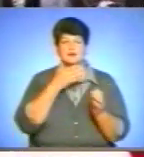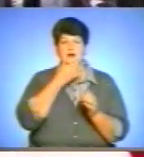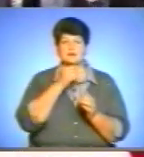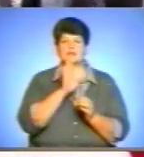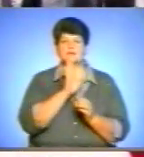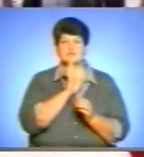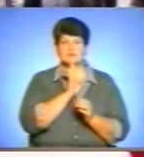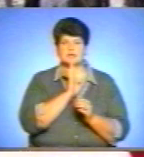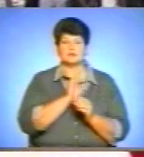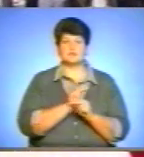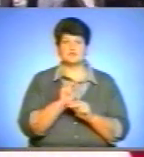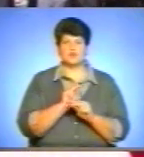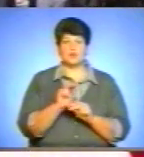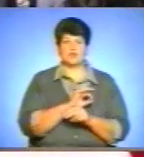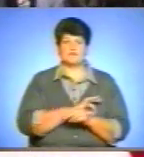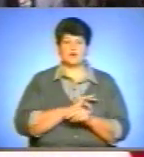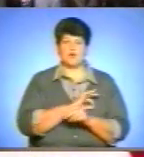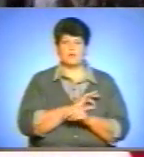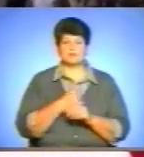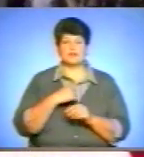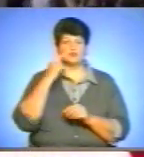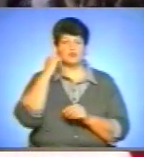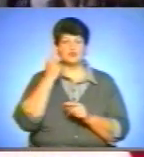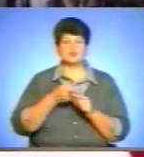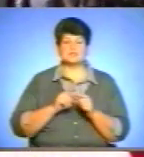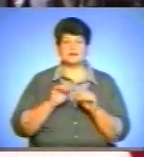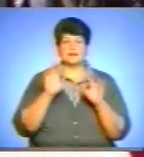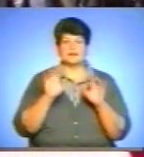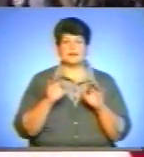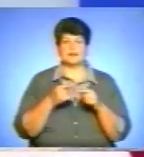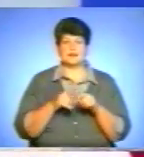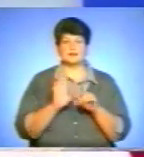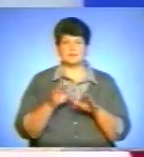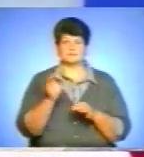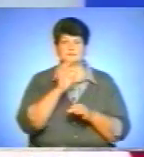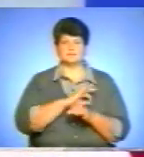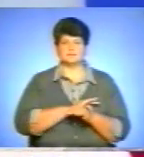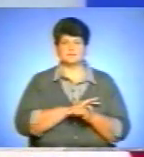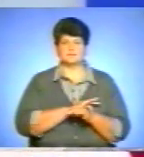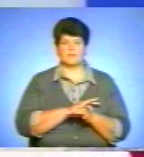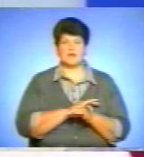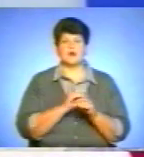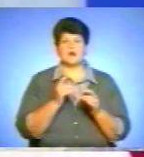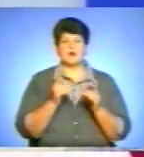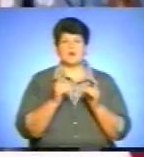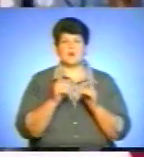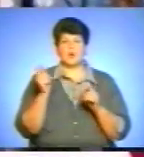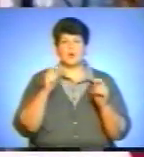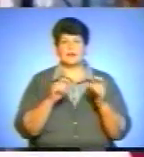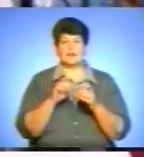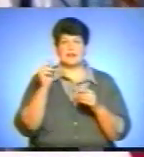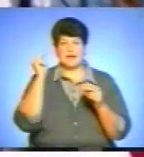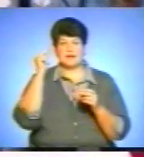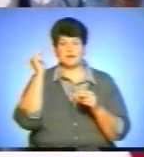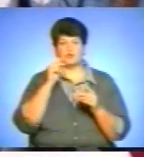яких ми тут і вчимо, і виховуємо. Я думаю, що ця техніка тільки стане їм нагоді. Колегіум інтернат знамення виховує 35